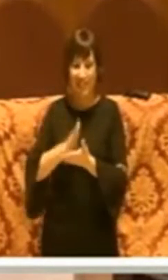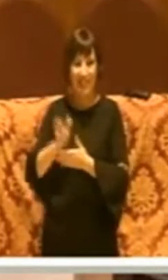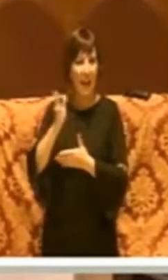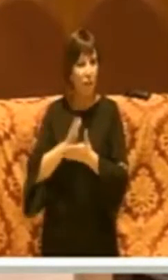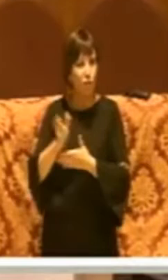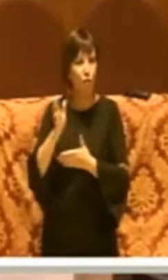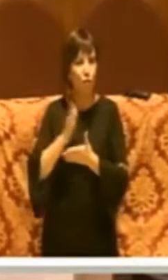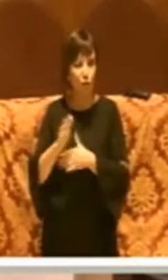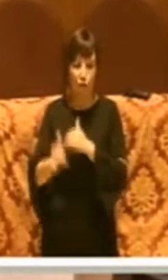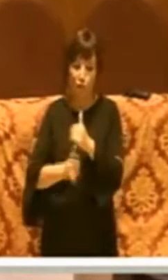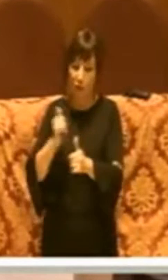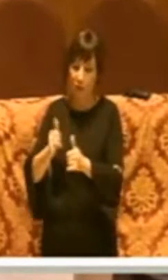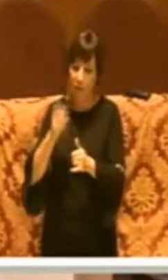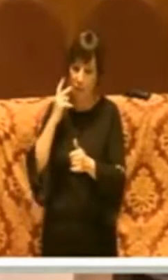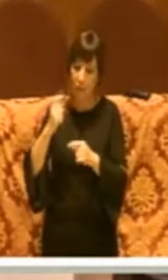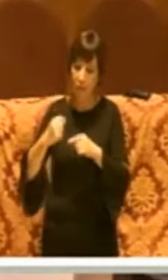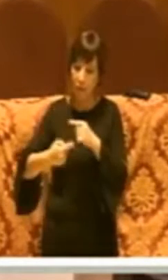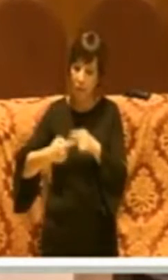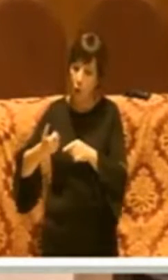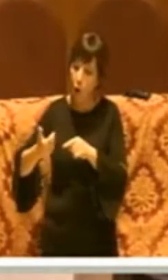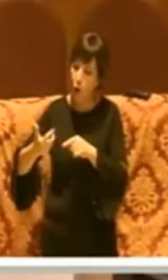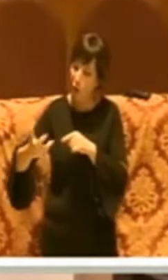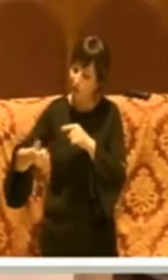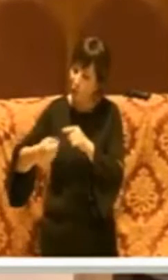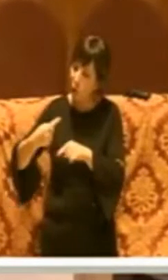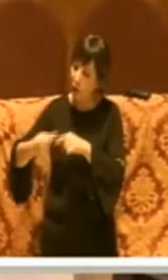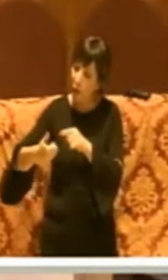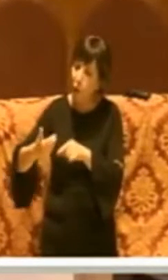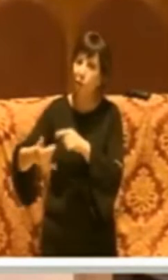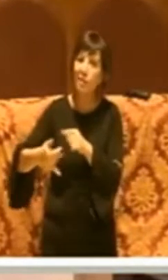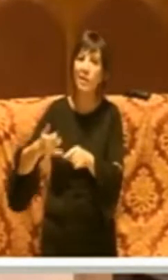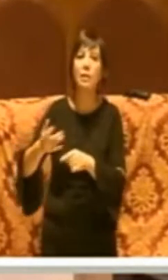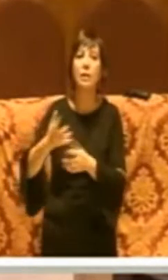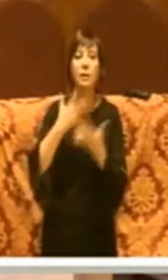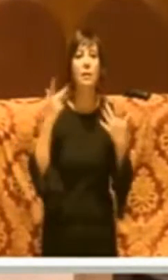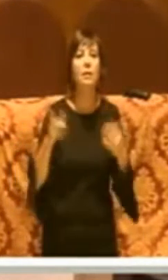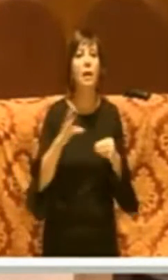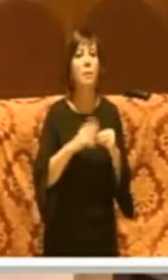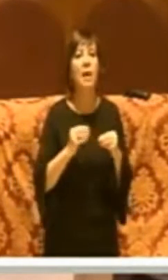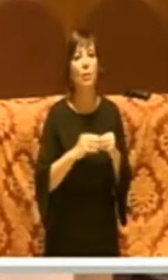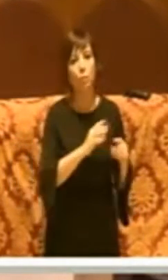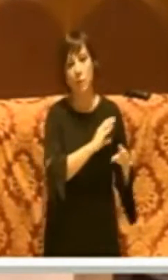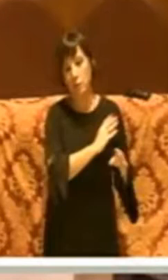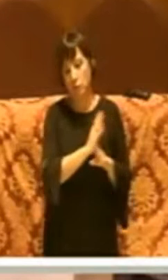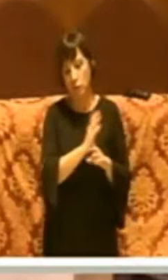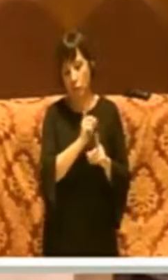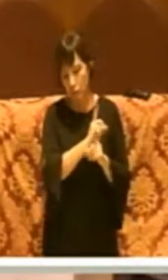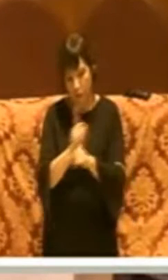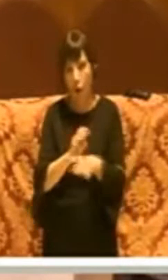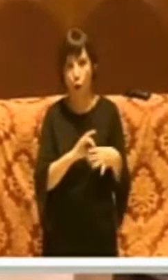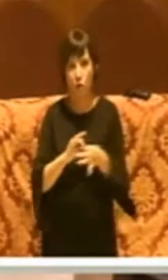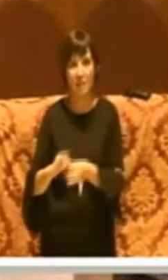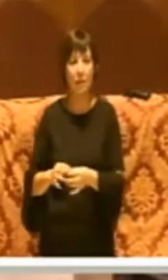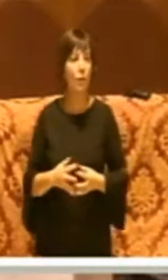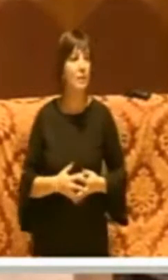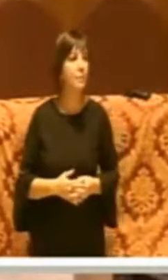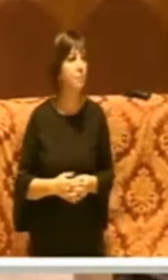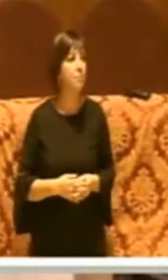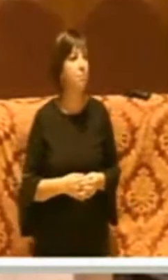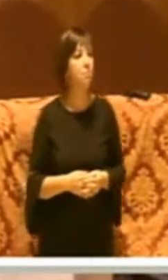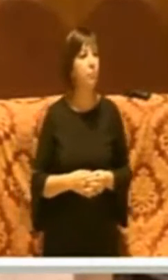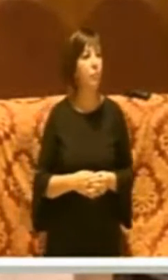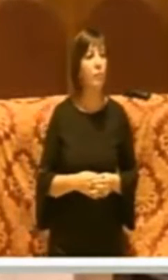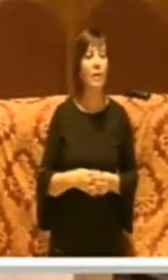di ciclisti che passano su quella pista verranno fatti chiaramente le manutenzioni chiaramente un